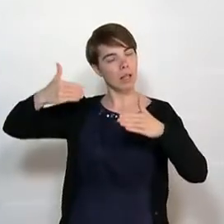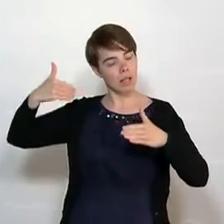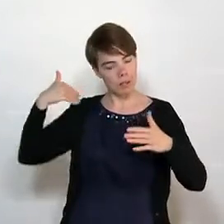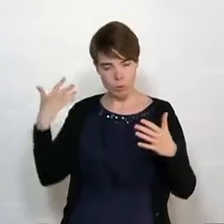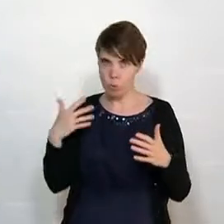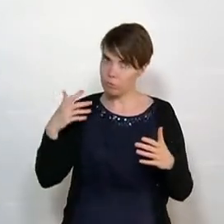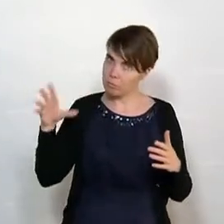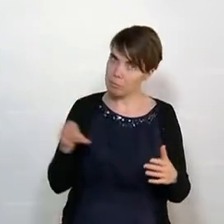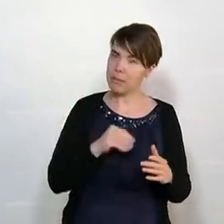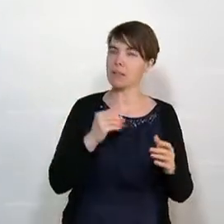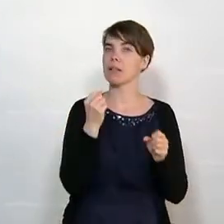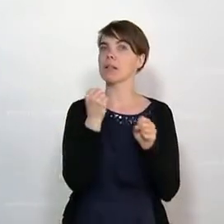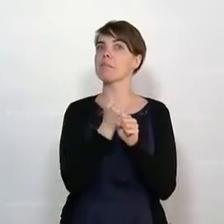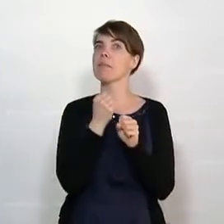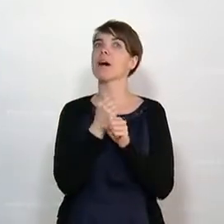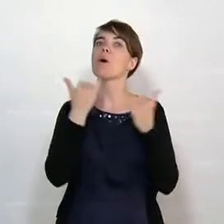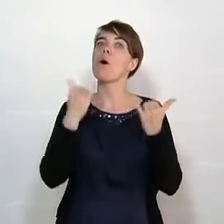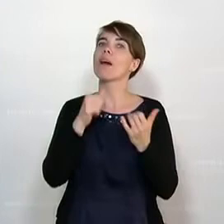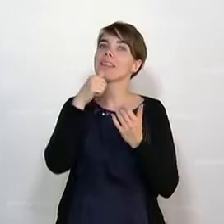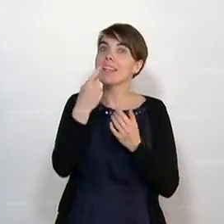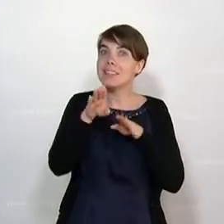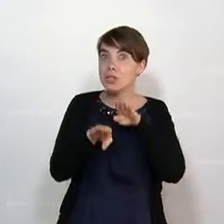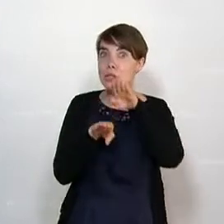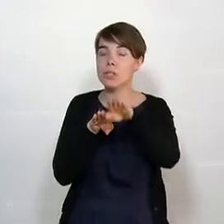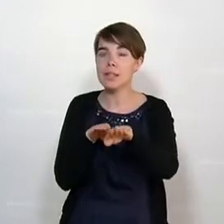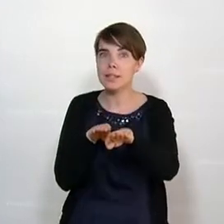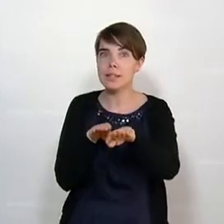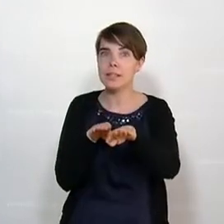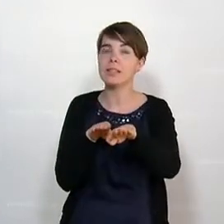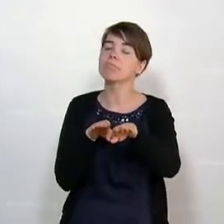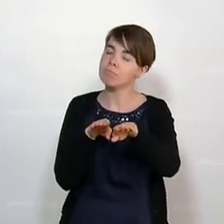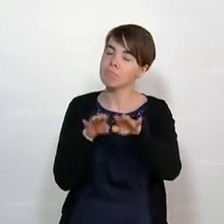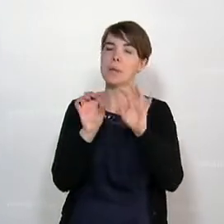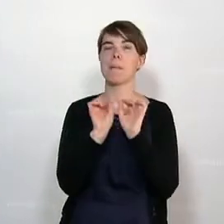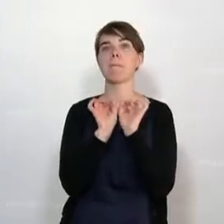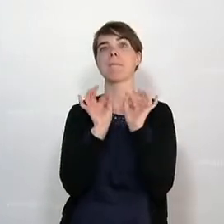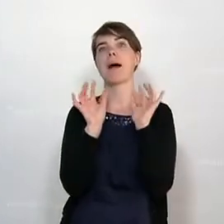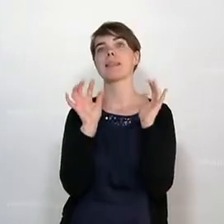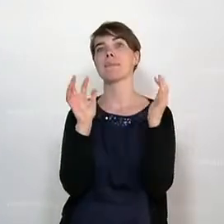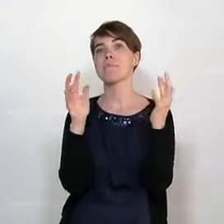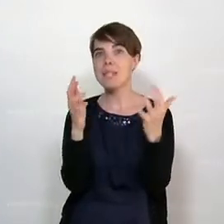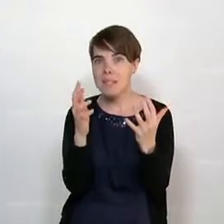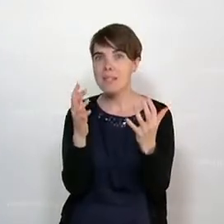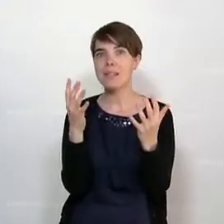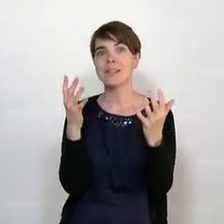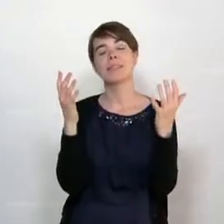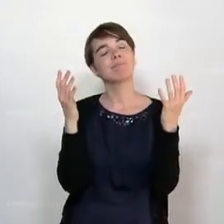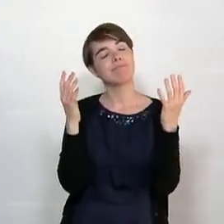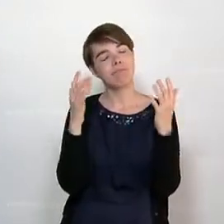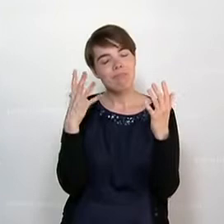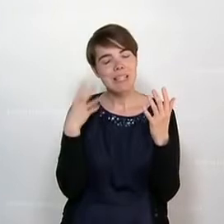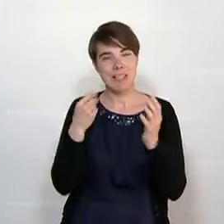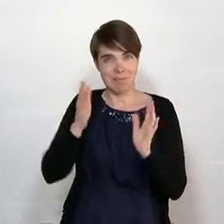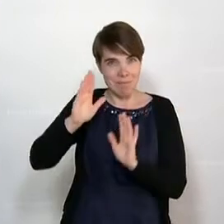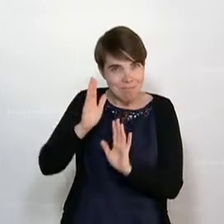Heute gehen wir wieder einen Schritt weiter. Heute geht es wieder um einen Schritt mehr hinaus, eben aus der Pandemiebekämpfung in die Normalität. Es geht darum, eben